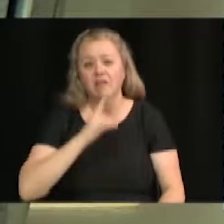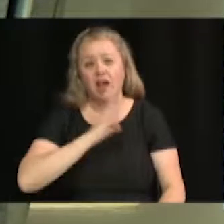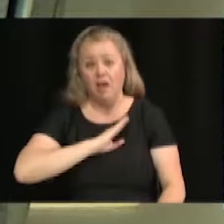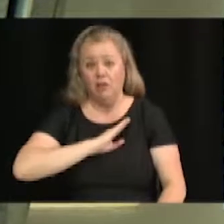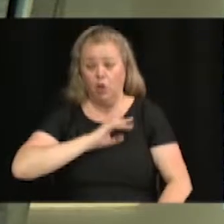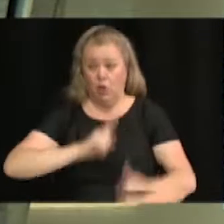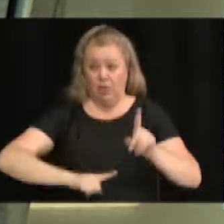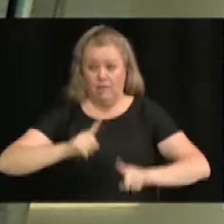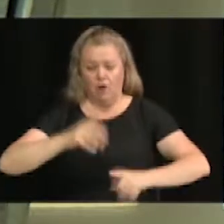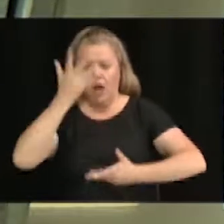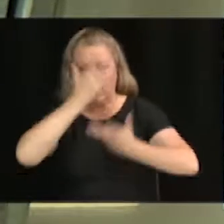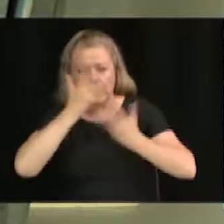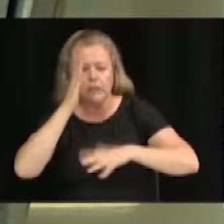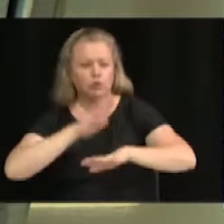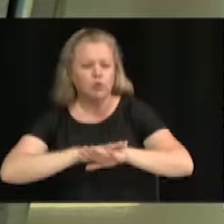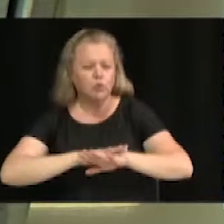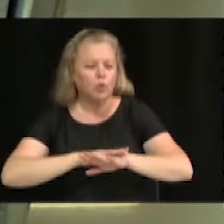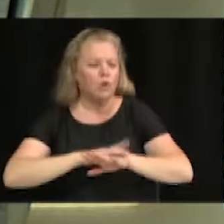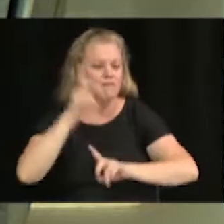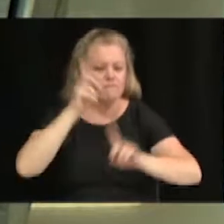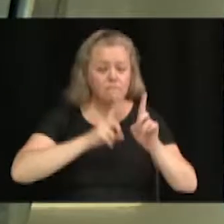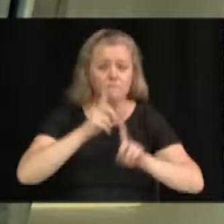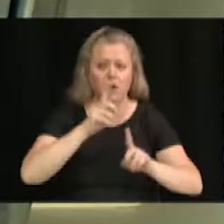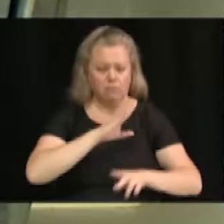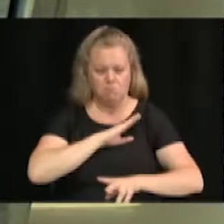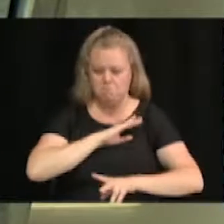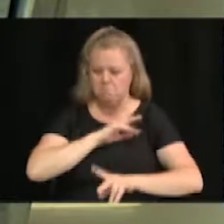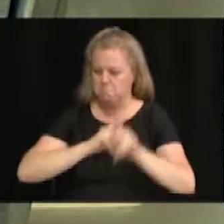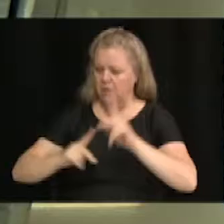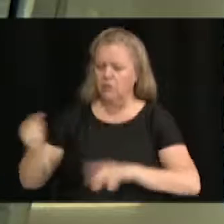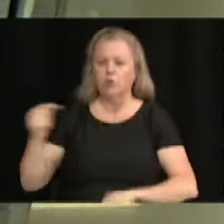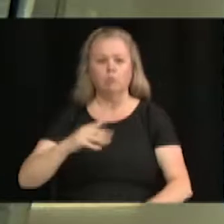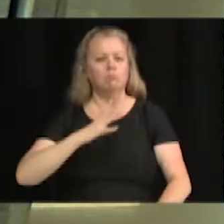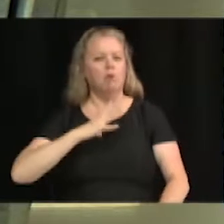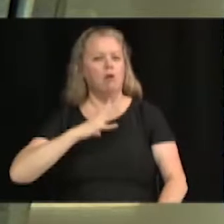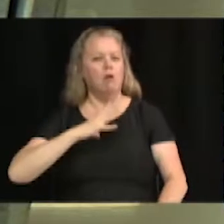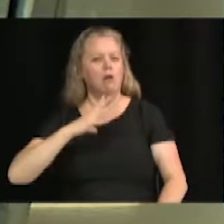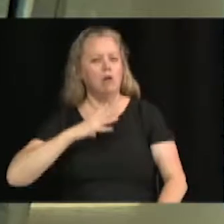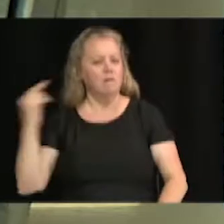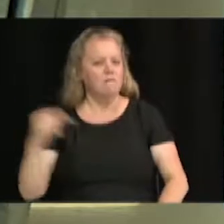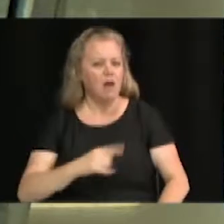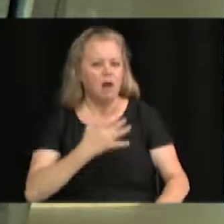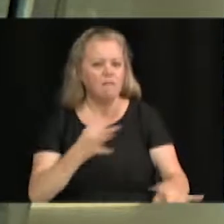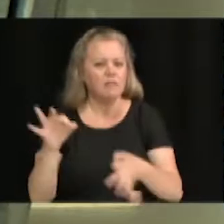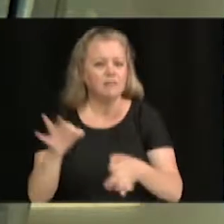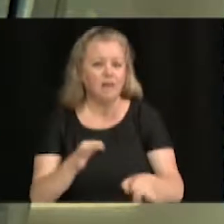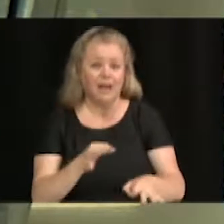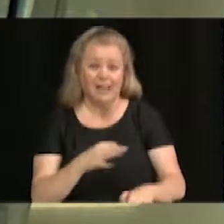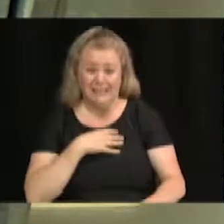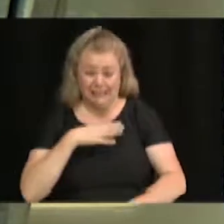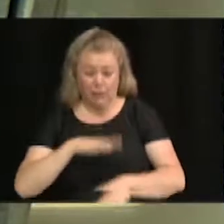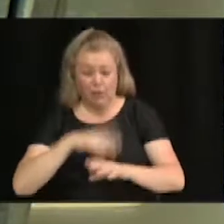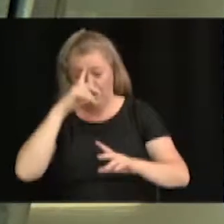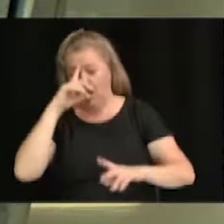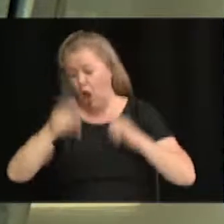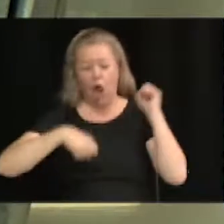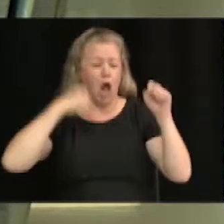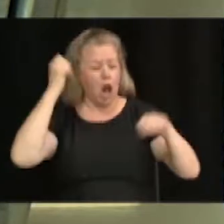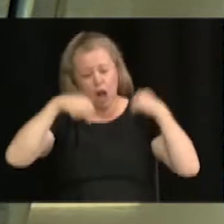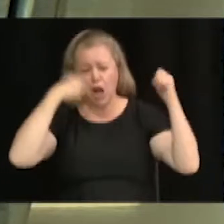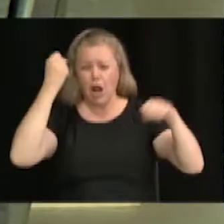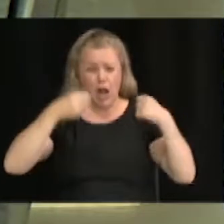peuvent avoir, on a des gens civilisés qui se déplacent pour le festival, même si on n pas l'air civilisés sur le site, parce que ça